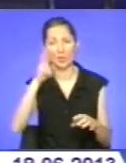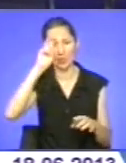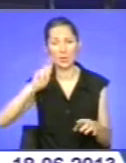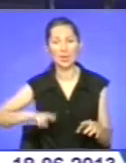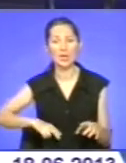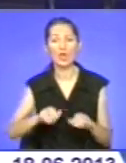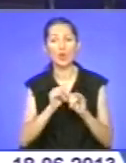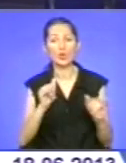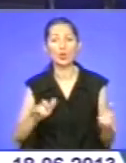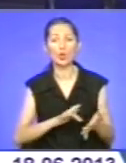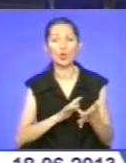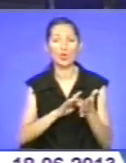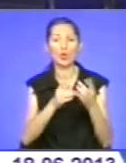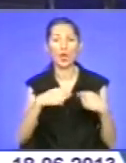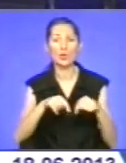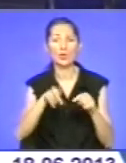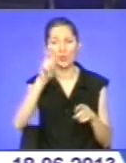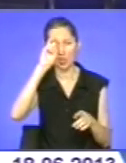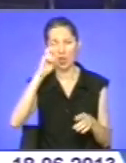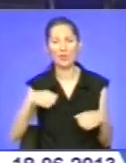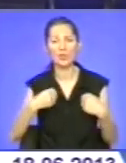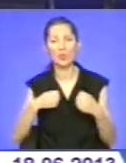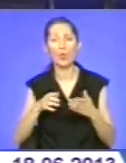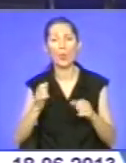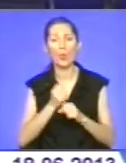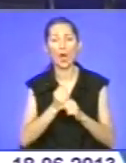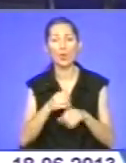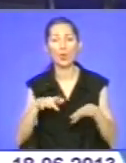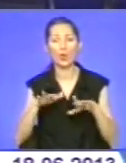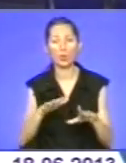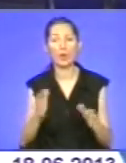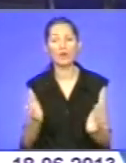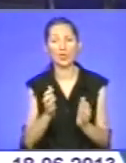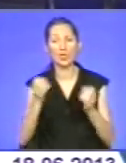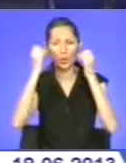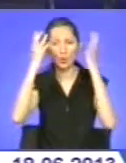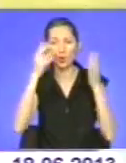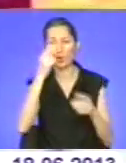туристичної галузі в державі сумлінну працю у справі збереження культурної спадщини України.